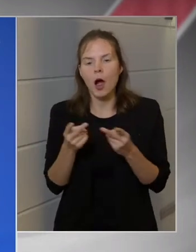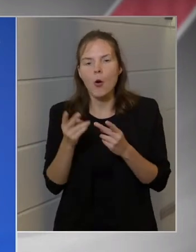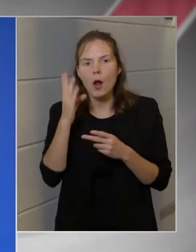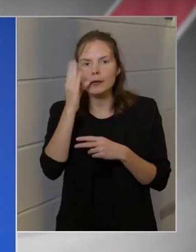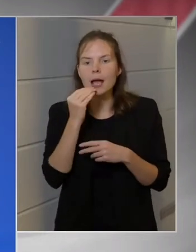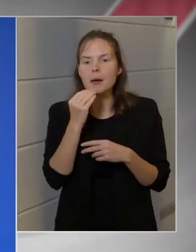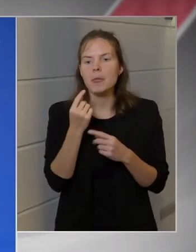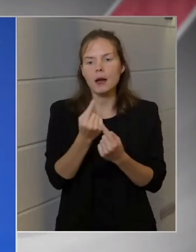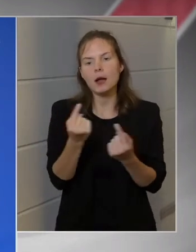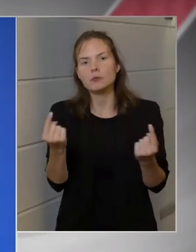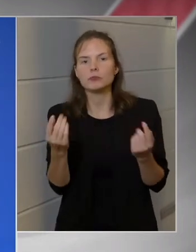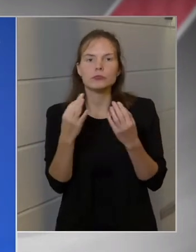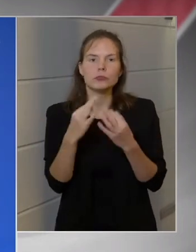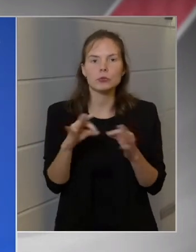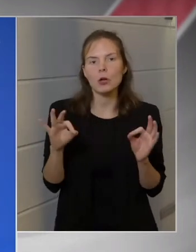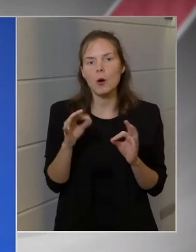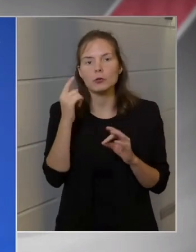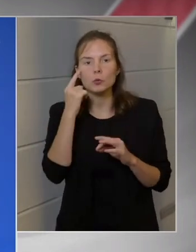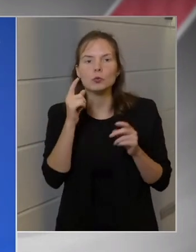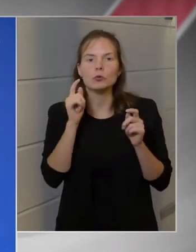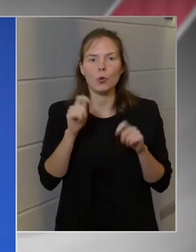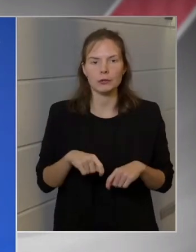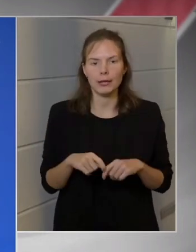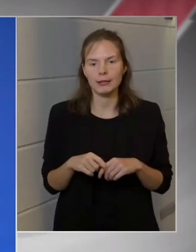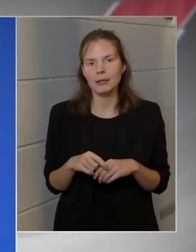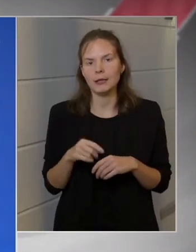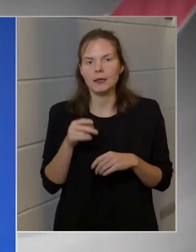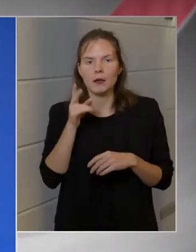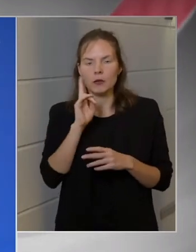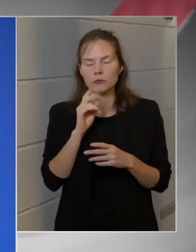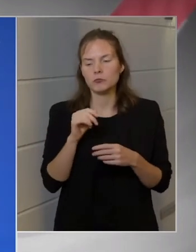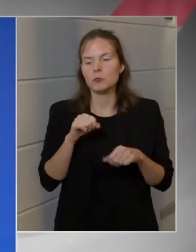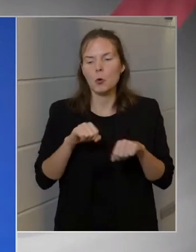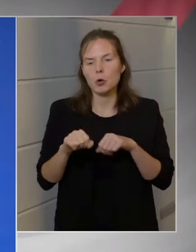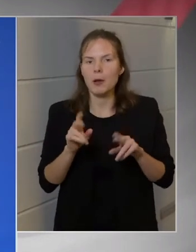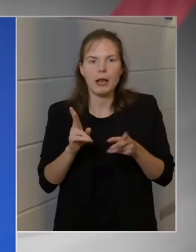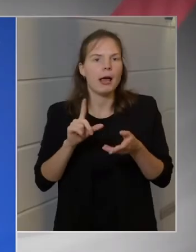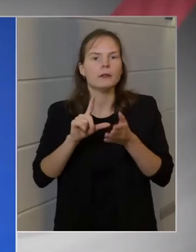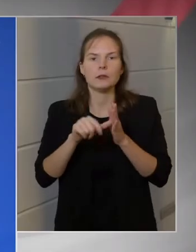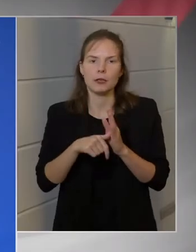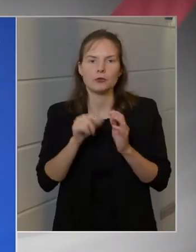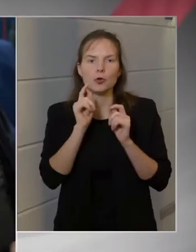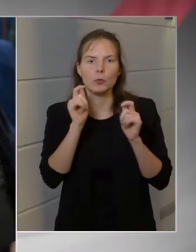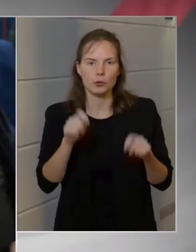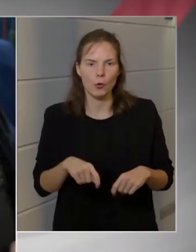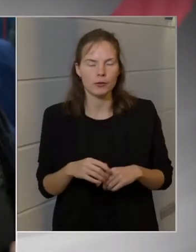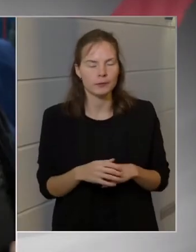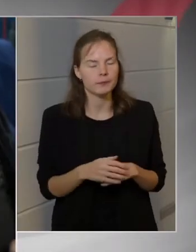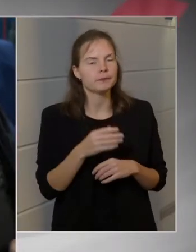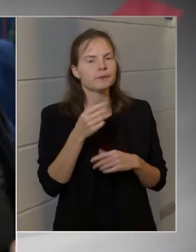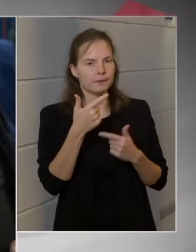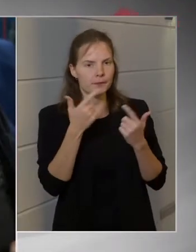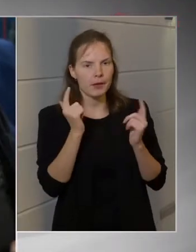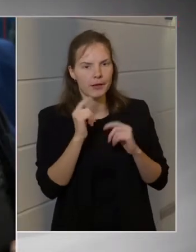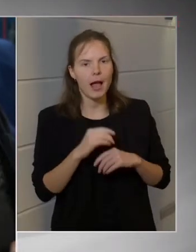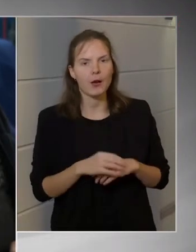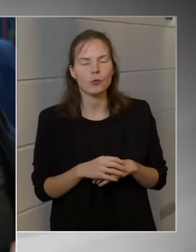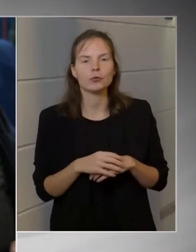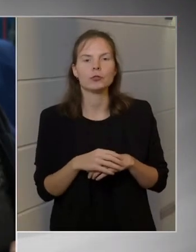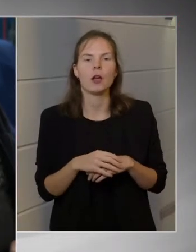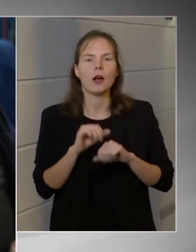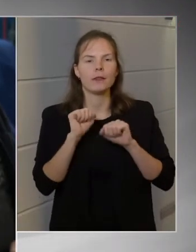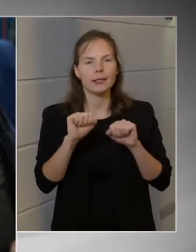szabad belátások alapján is megtudnak valamit tenni, ott a kormány akár később is hozhat kötelező döntést. Ilágos, a